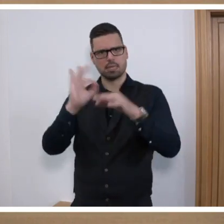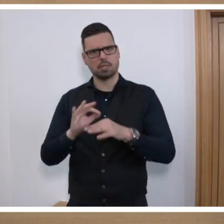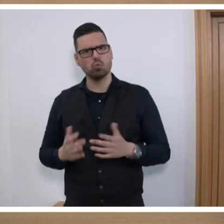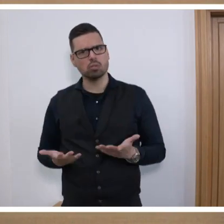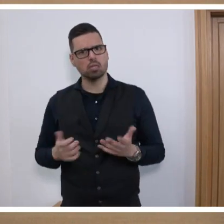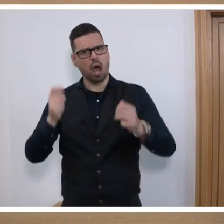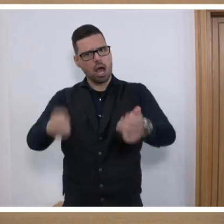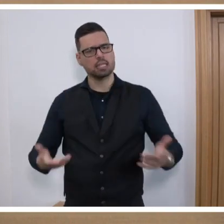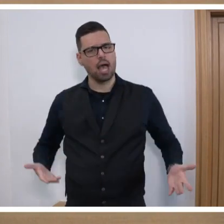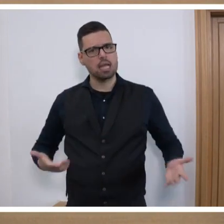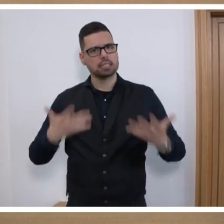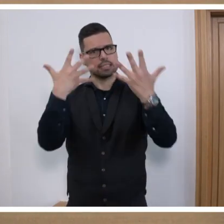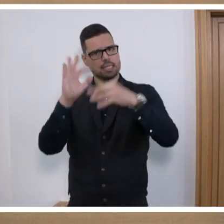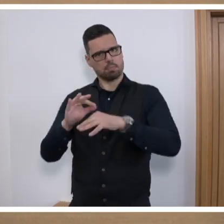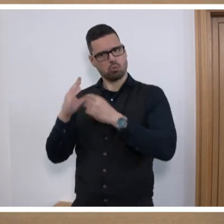haben ja einen Antrag gestellt.